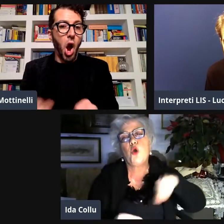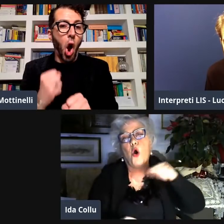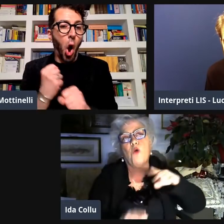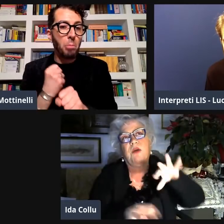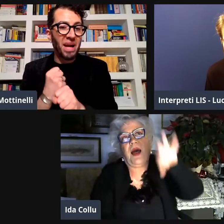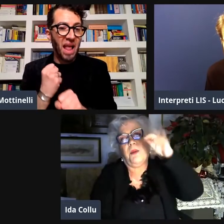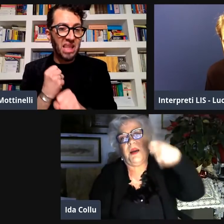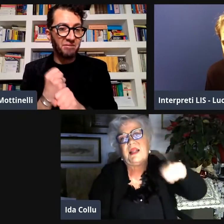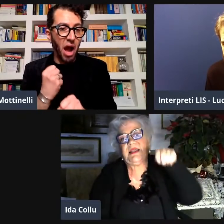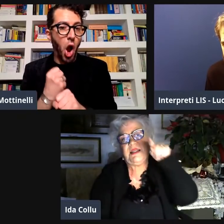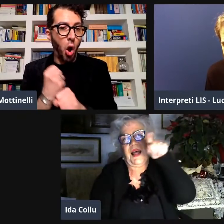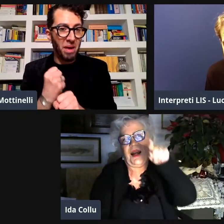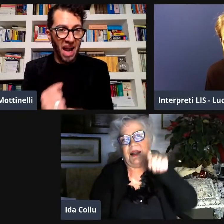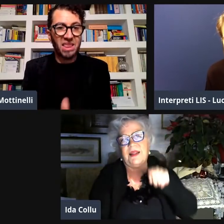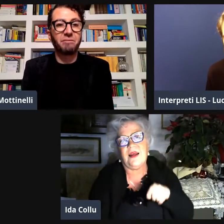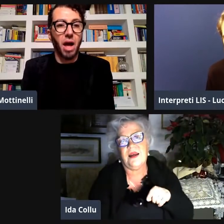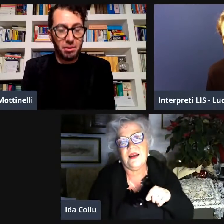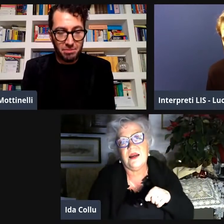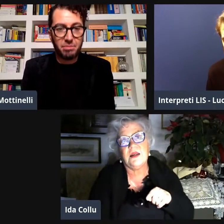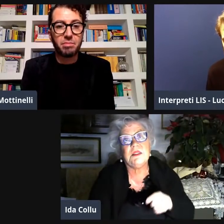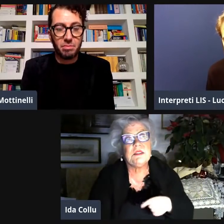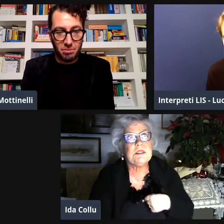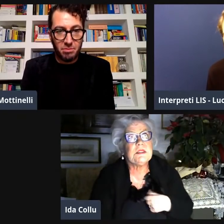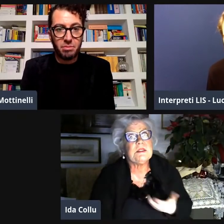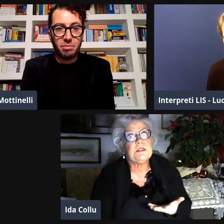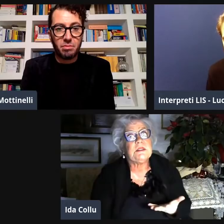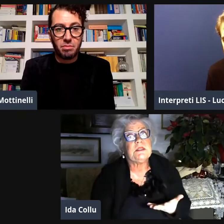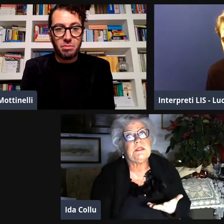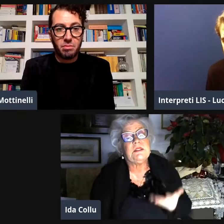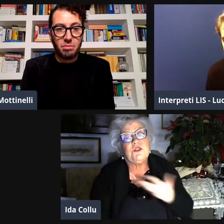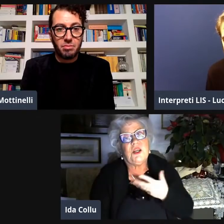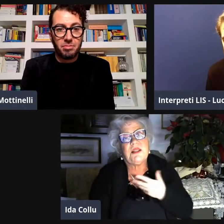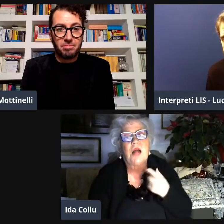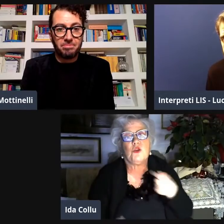in vari paesi sarebbe stato scelto